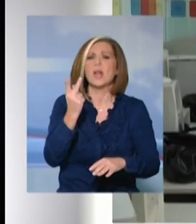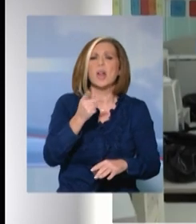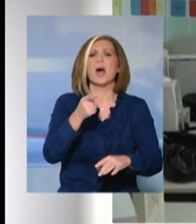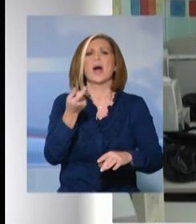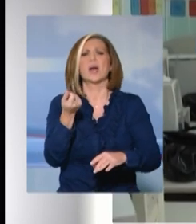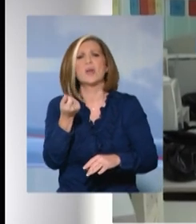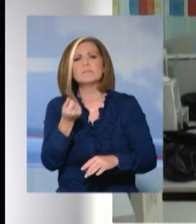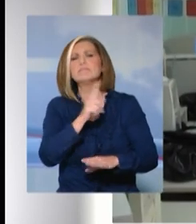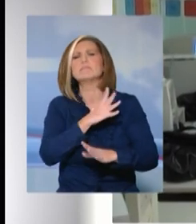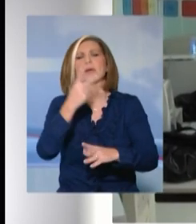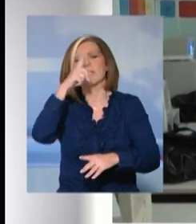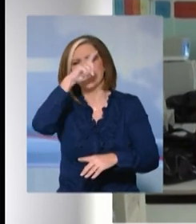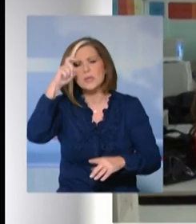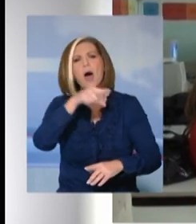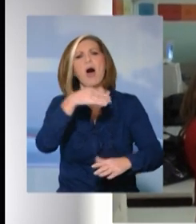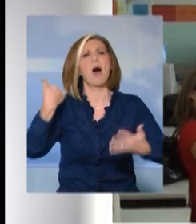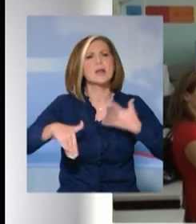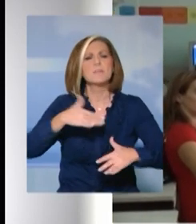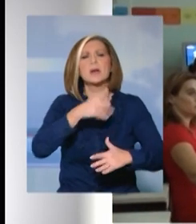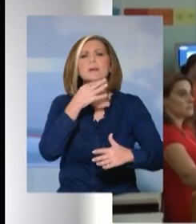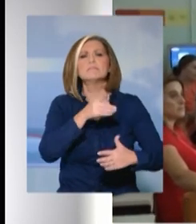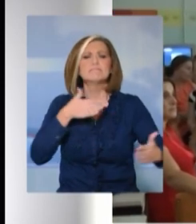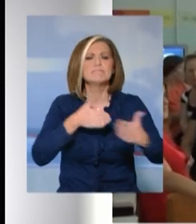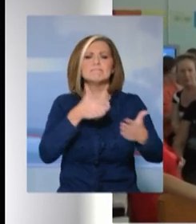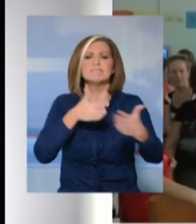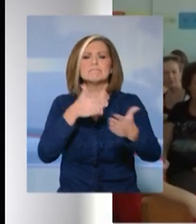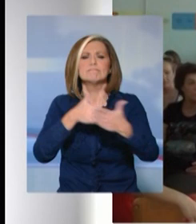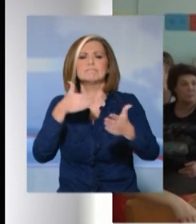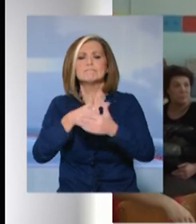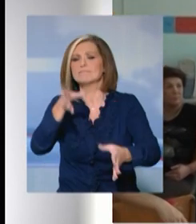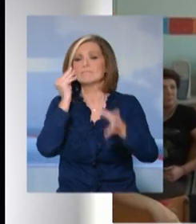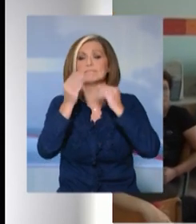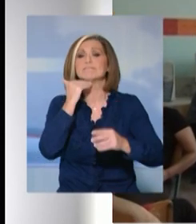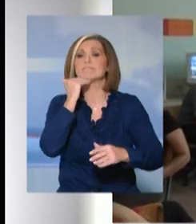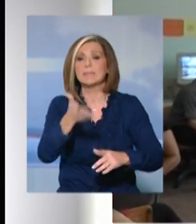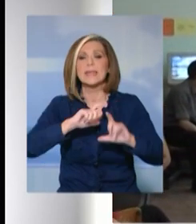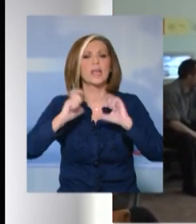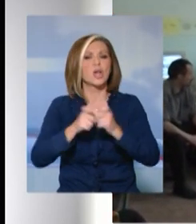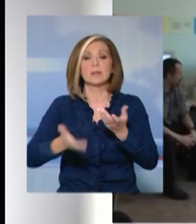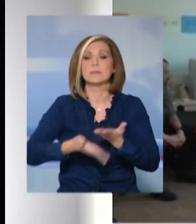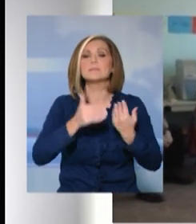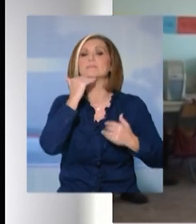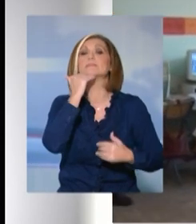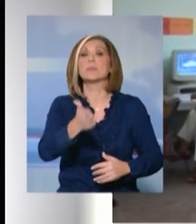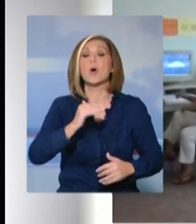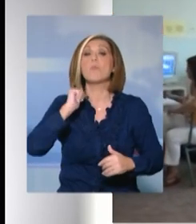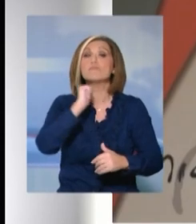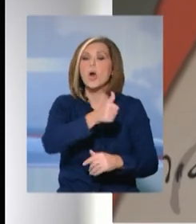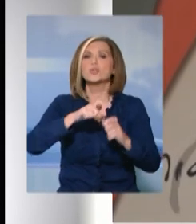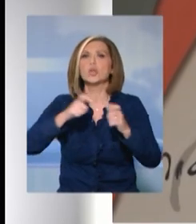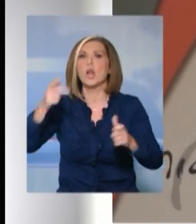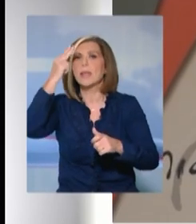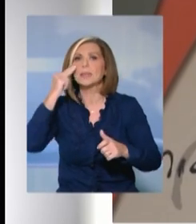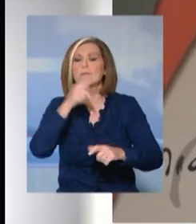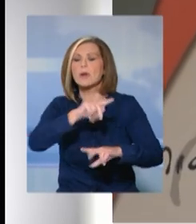περιβάλλον, μα πάνω απ' όλα η αναπηρία του ήταν εμπόδιο στη μόρφωσή του και η οικογένειά του δεν μπορούσε να τον βοηθήσει. Μόνος του ανακάλυψε την